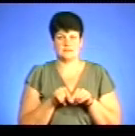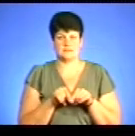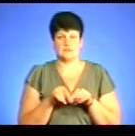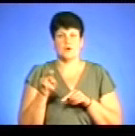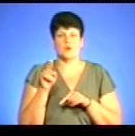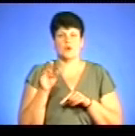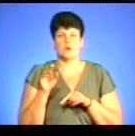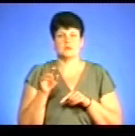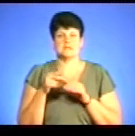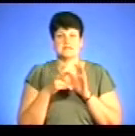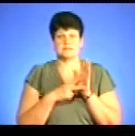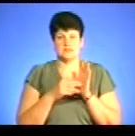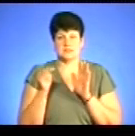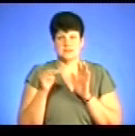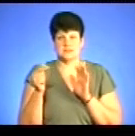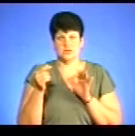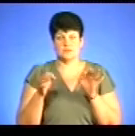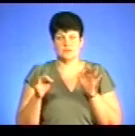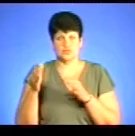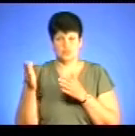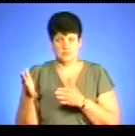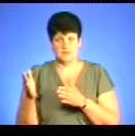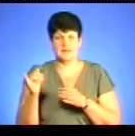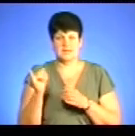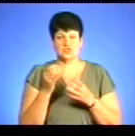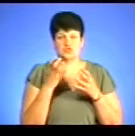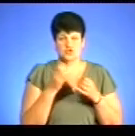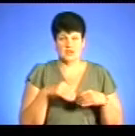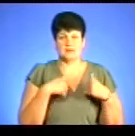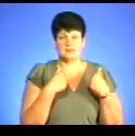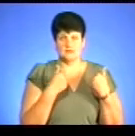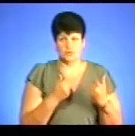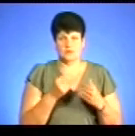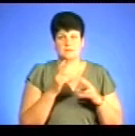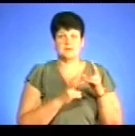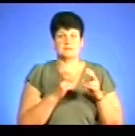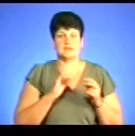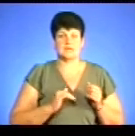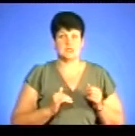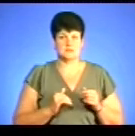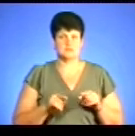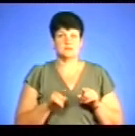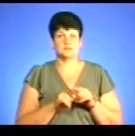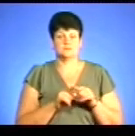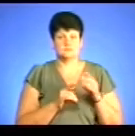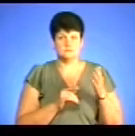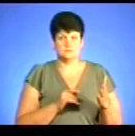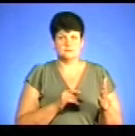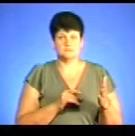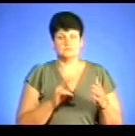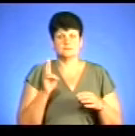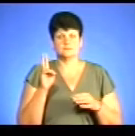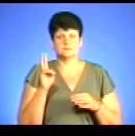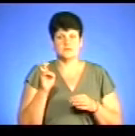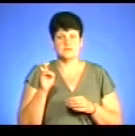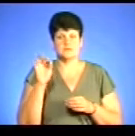кодексу це йде 17 тисяч через суд. І, зокрема, ми ще виносимо на підприємця фінансову санкцію, також 200